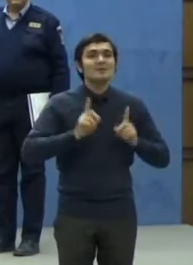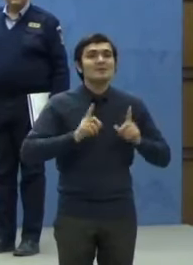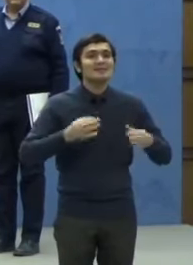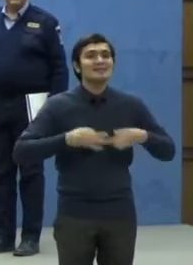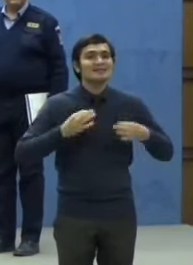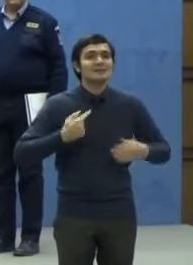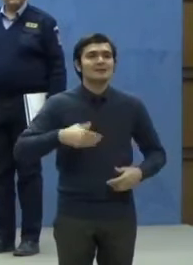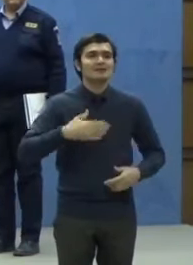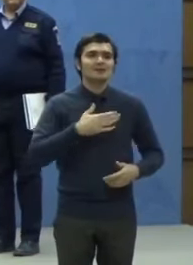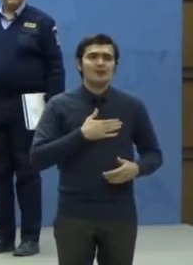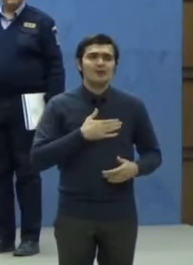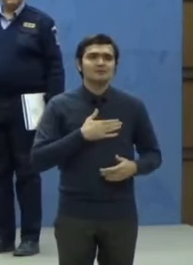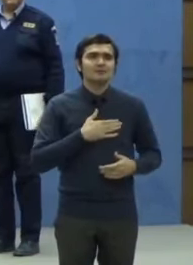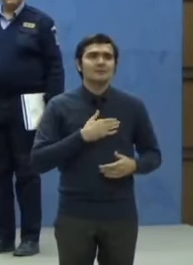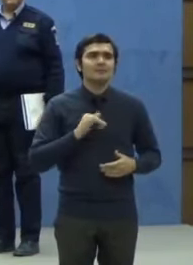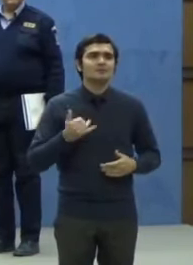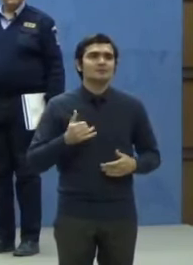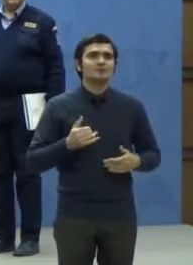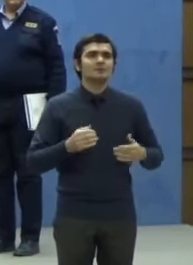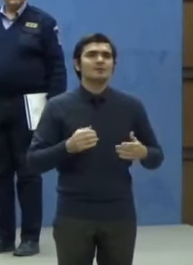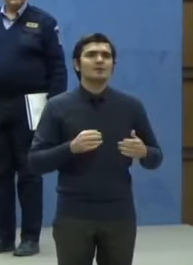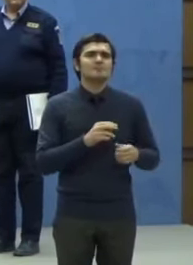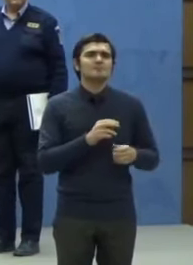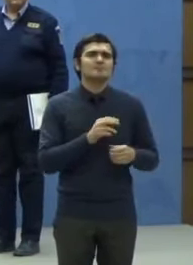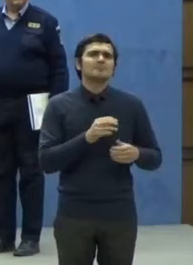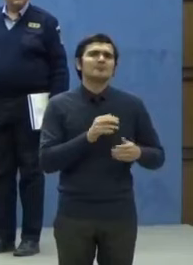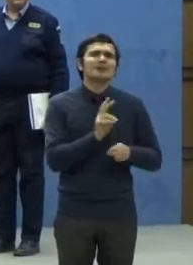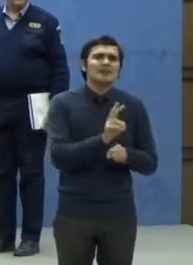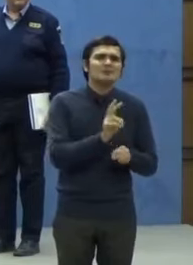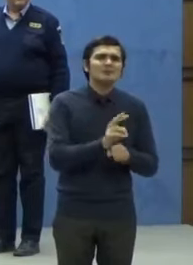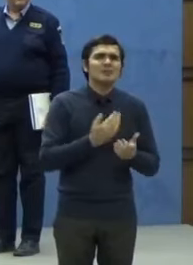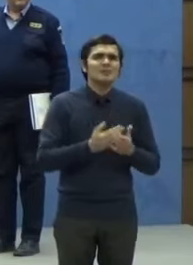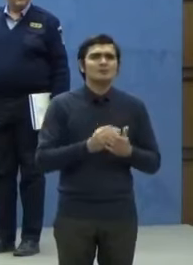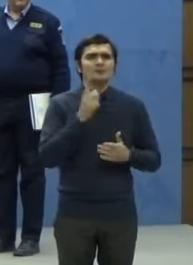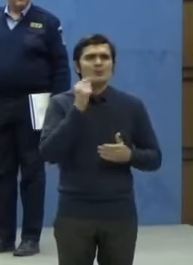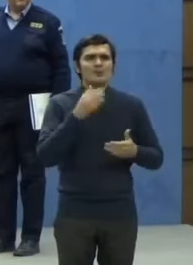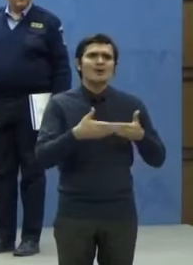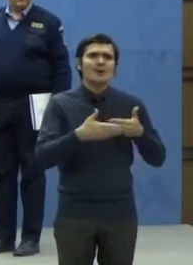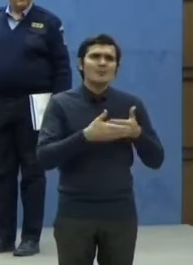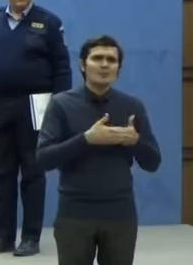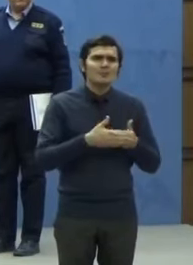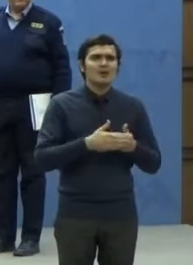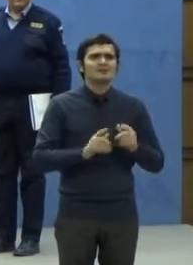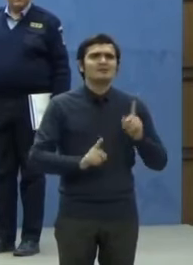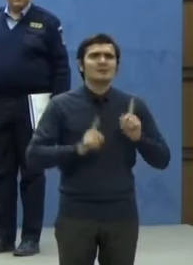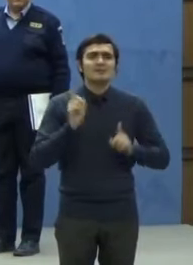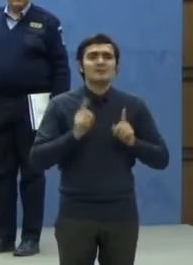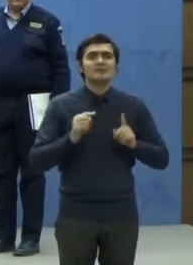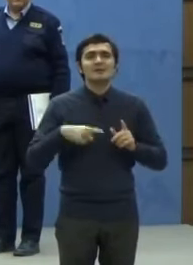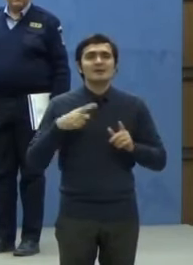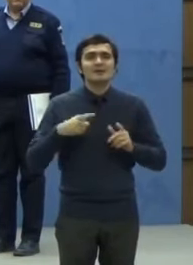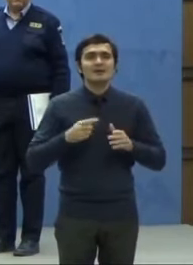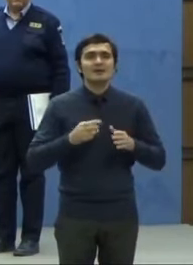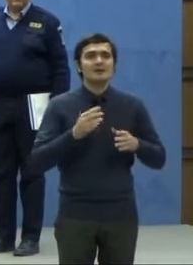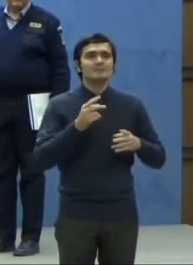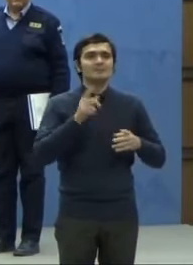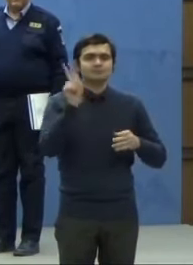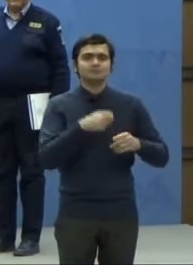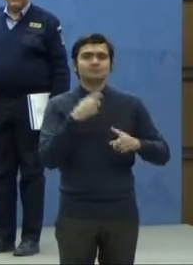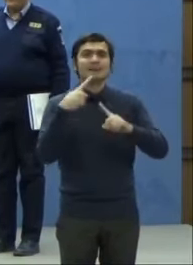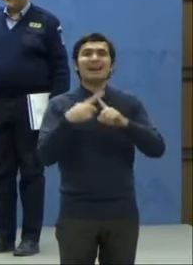care le-o purtăm celor apropiați, dar și de restricțiile impuse ce vor intra în vigoare de mâine.